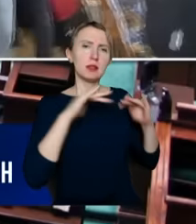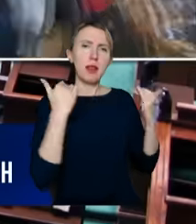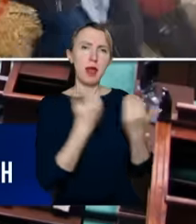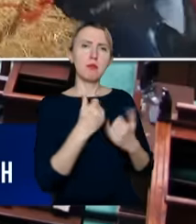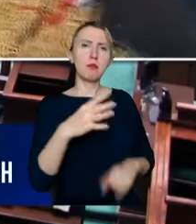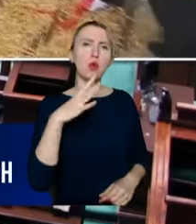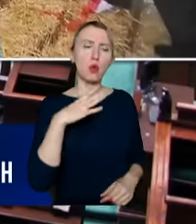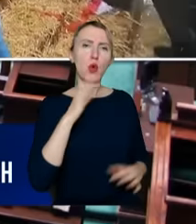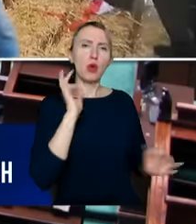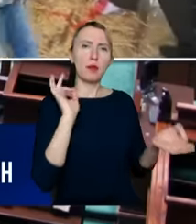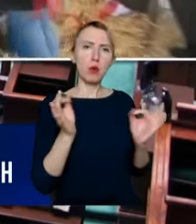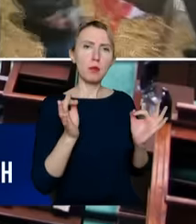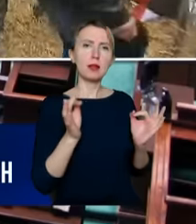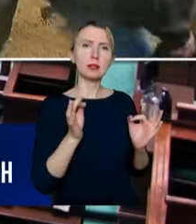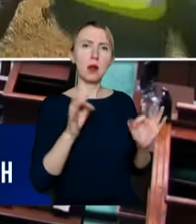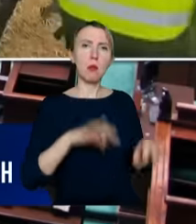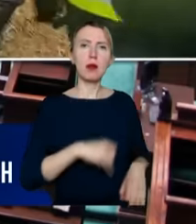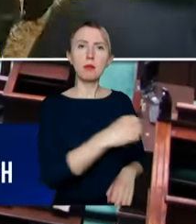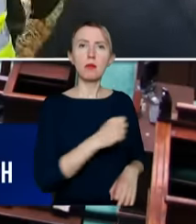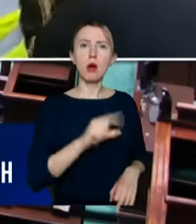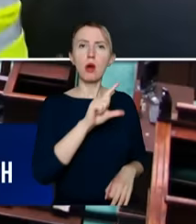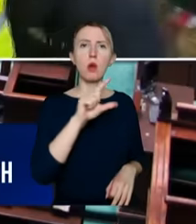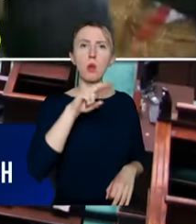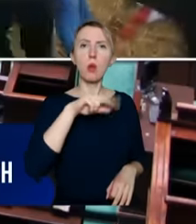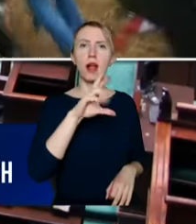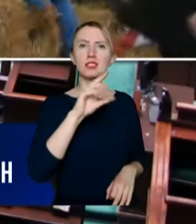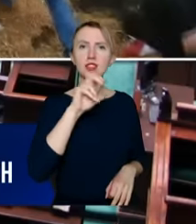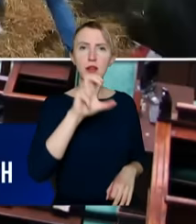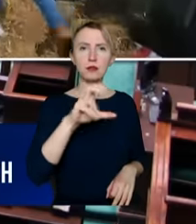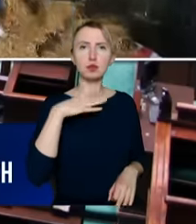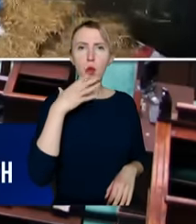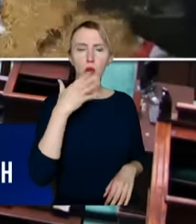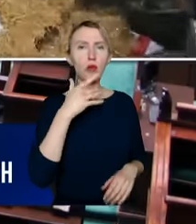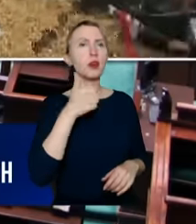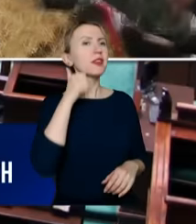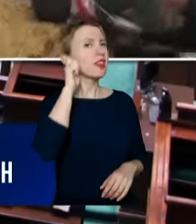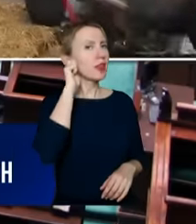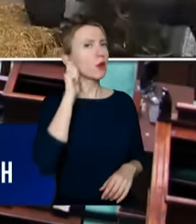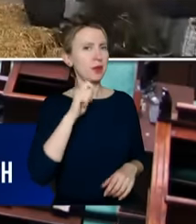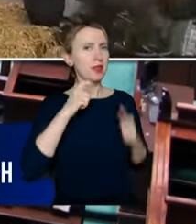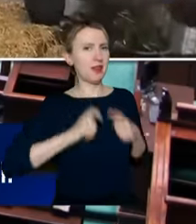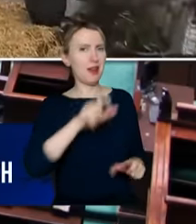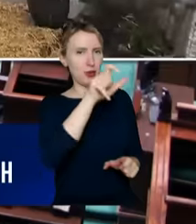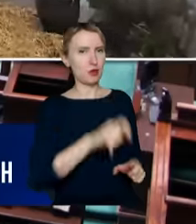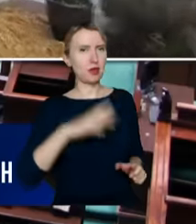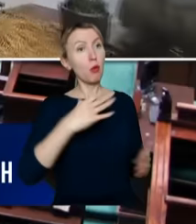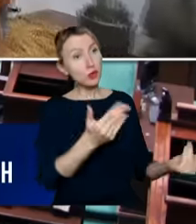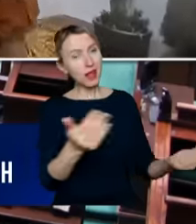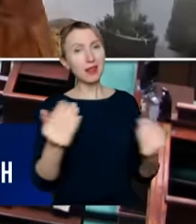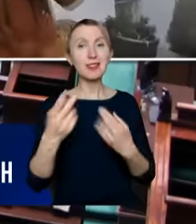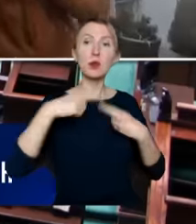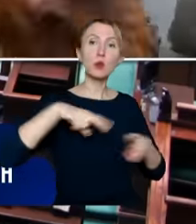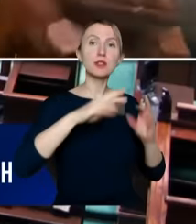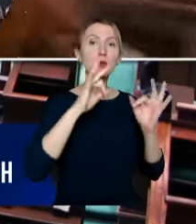pojawiła się informacja. Pan poseł Łukaszewicz ją przedstawił, że jedna z rolniczek, która zachęcała do udziału w